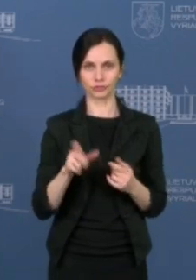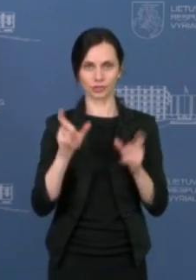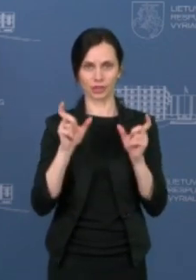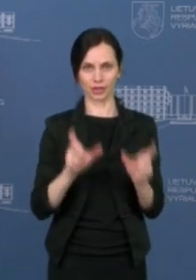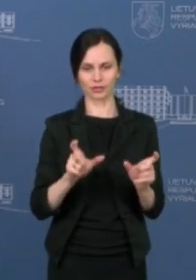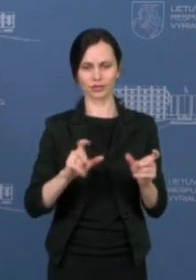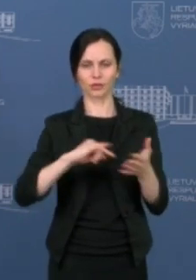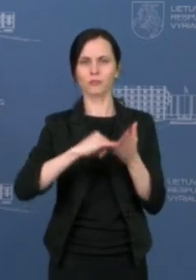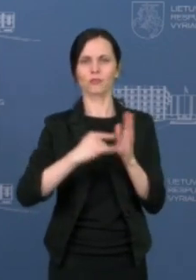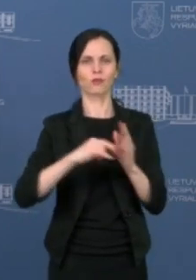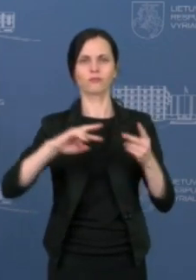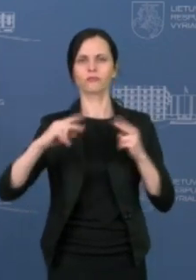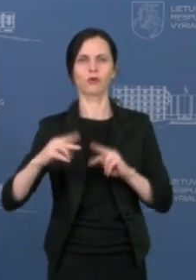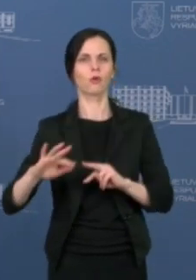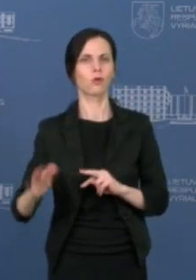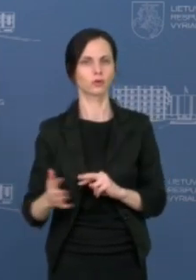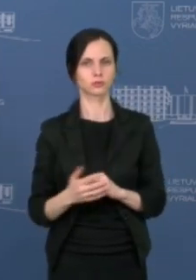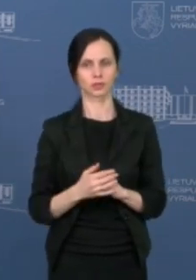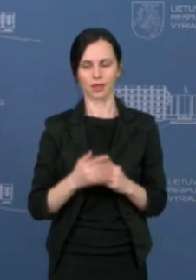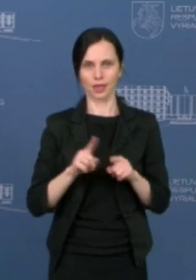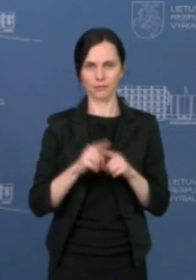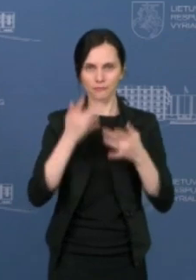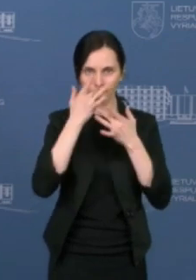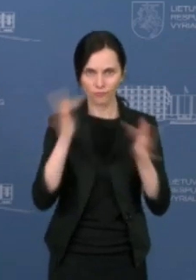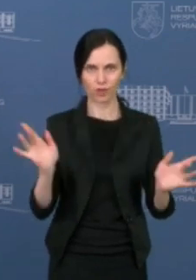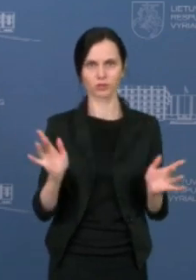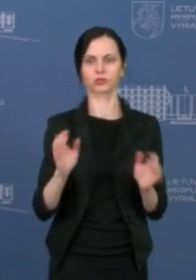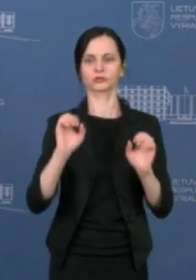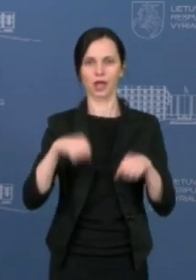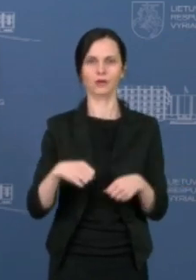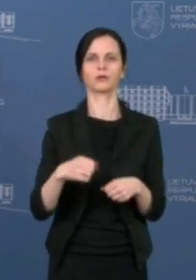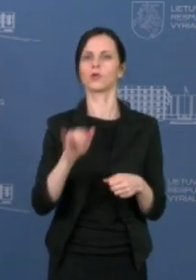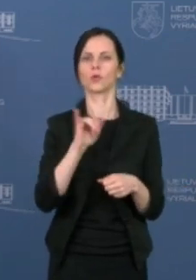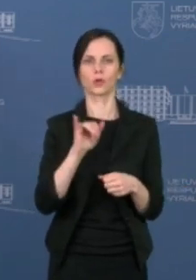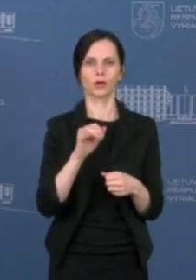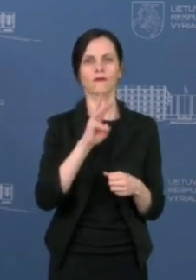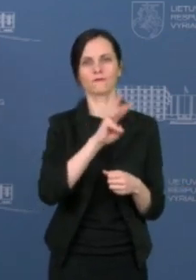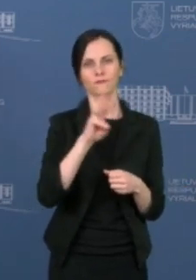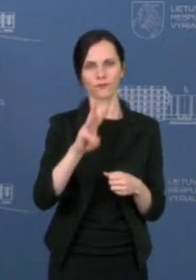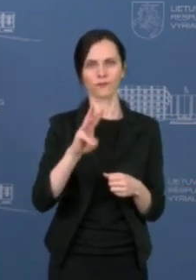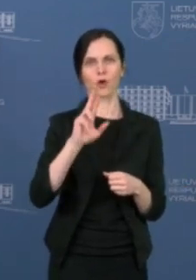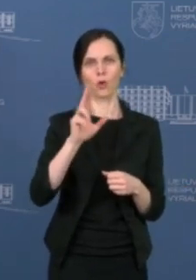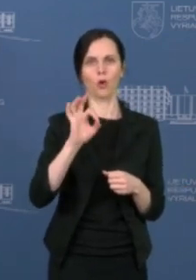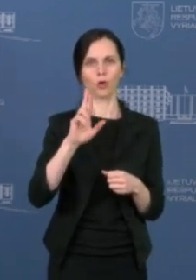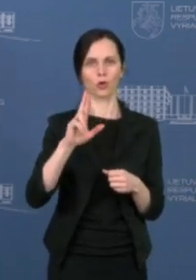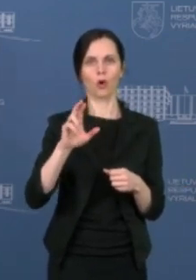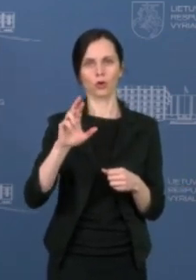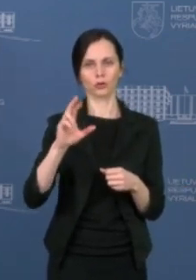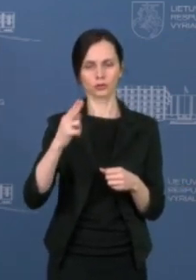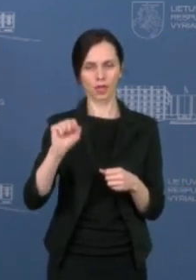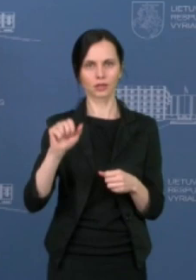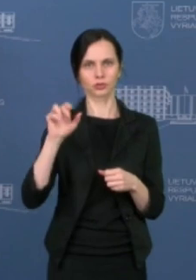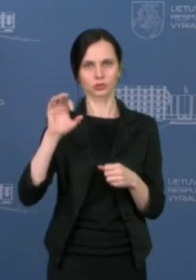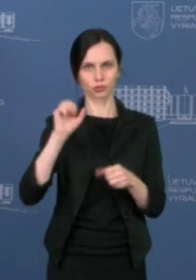planas, jisai bus viešas, jį bus galima rasti koronastop svetainėje. Jau kaip minėta, jis